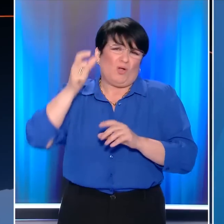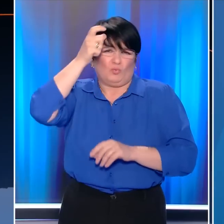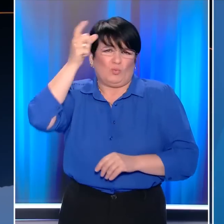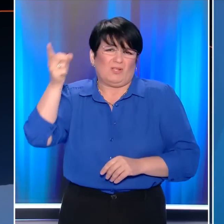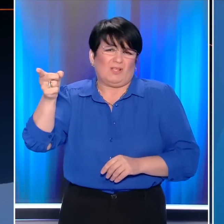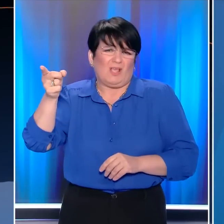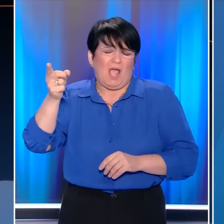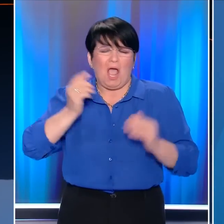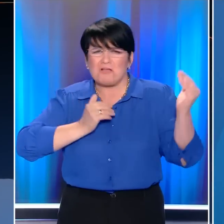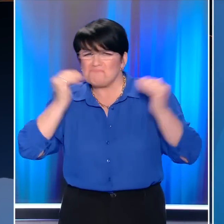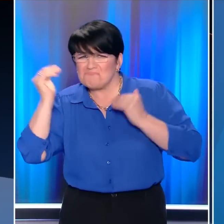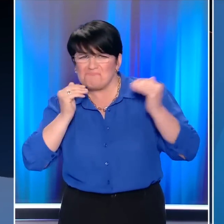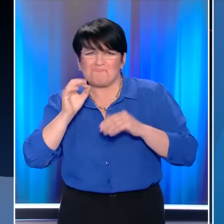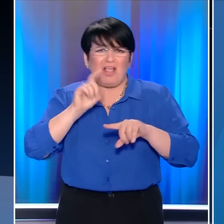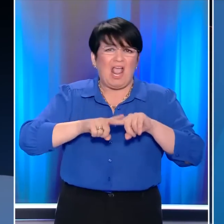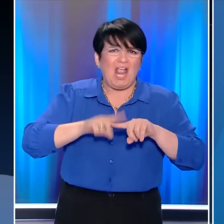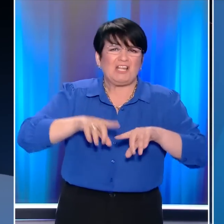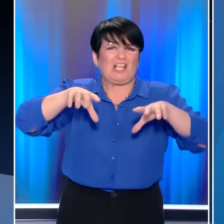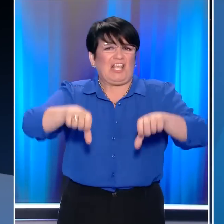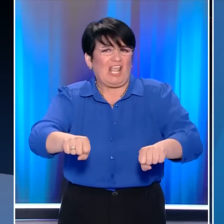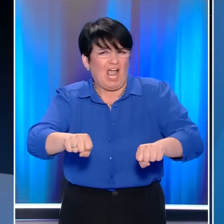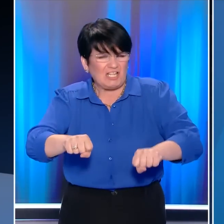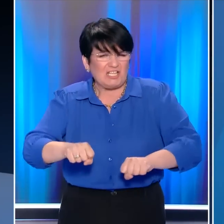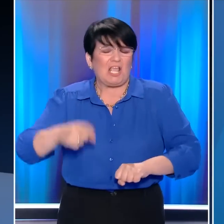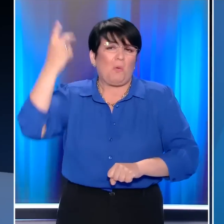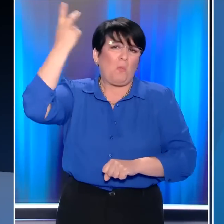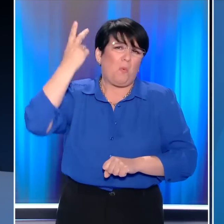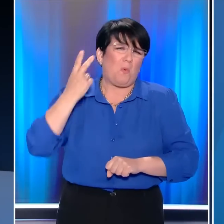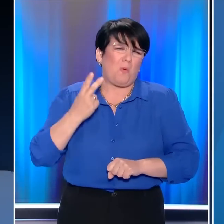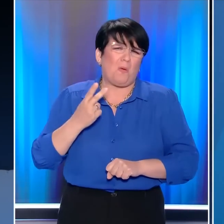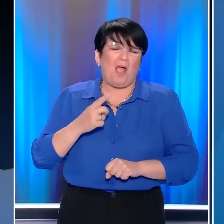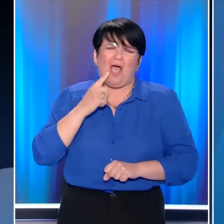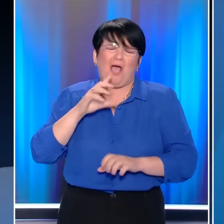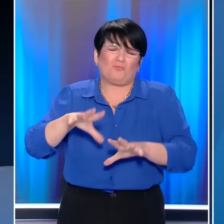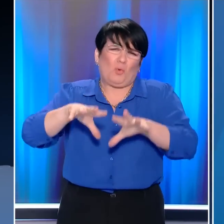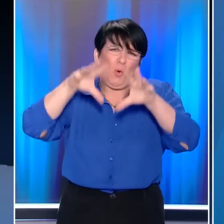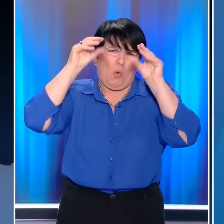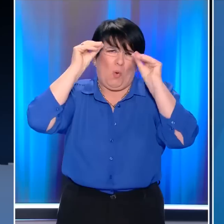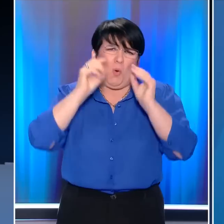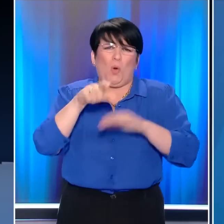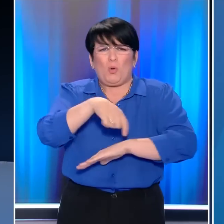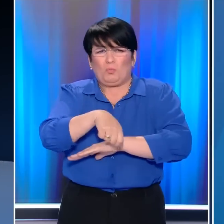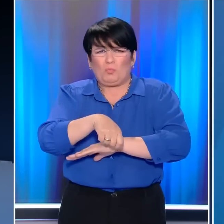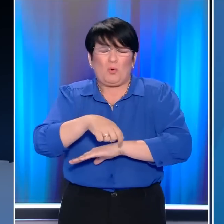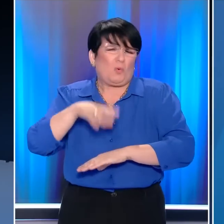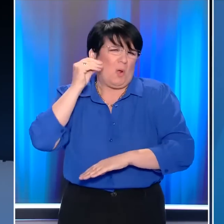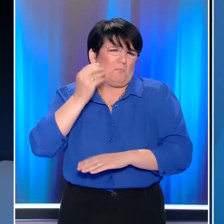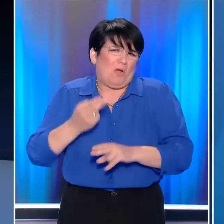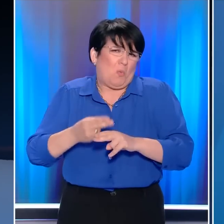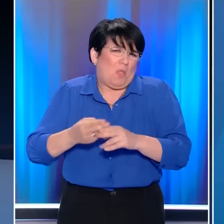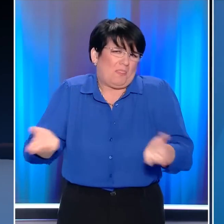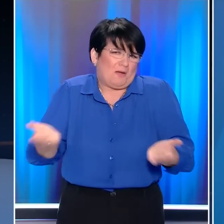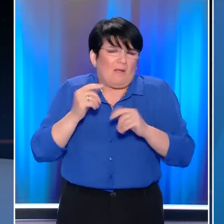αμφισβήτησης της ελληνικής κυριαρχίας, μια ριτορική που είναι παντελώς νομικά ανυπόστατη. Εξάλλου,